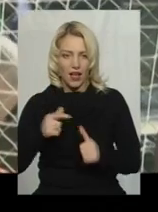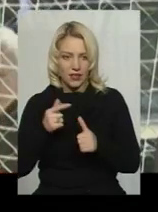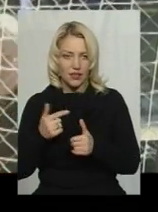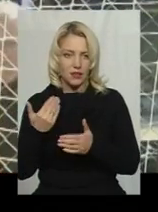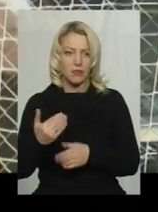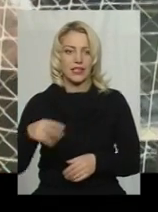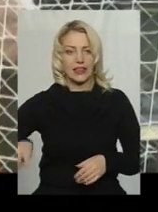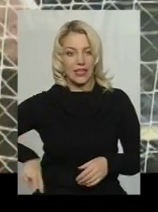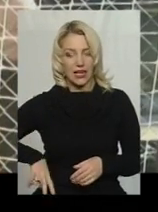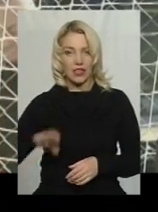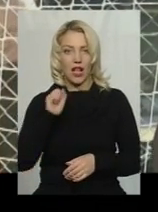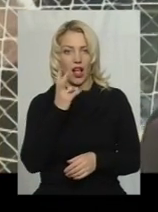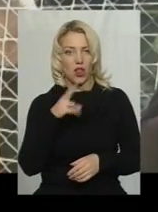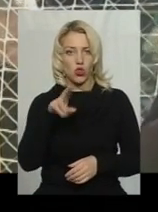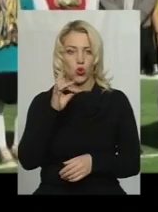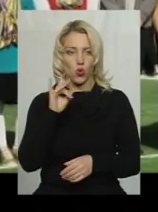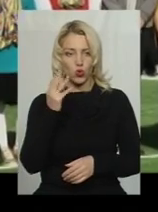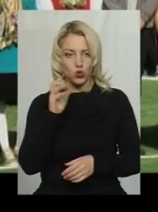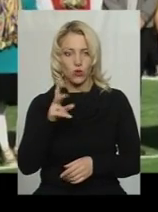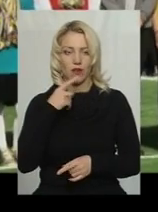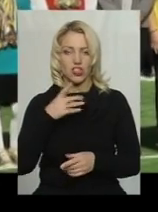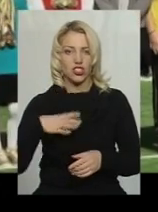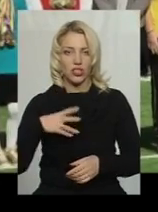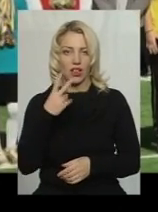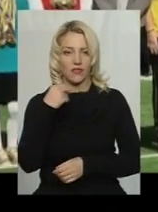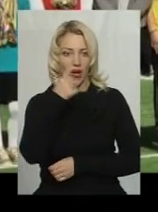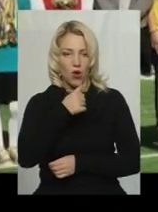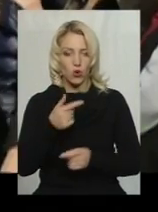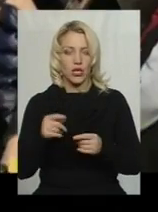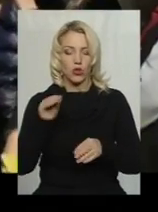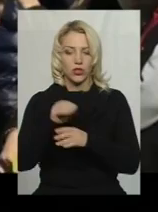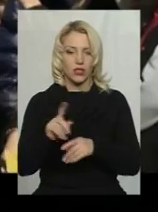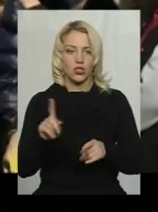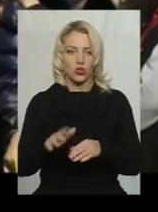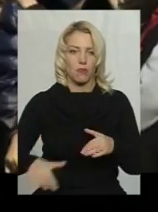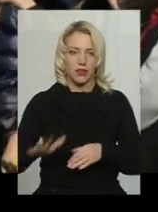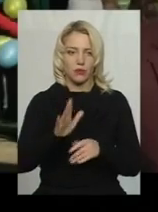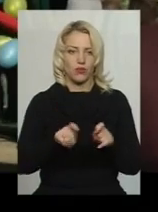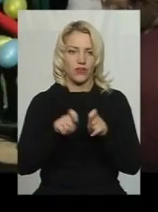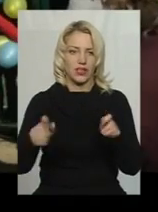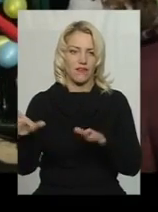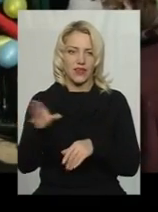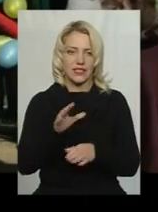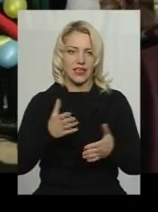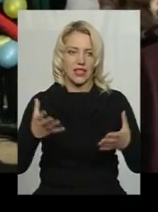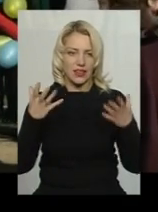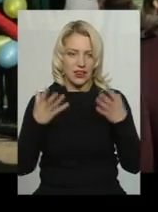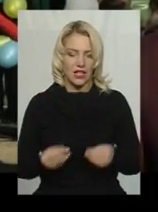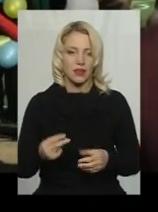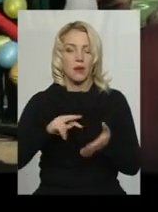закладу Павло Андрушчук каже, чекала на нього два роки. І додає, майданчик буде відкритий майже увесь день. Плануємо,